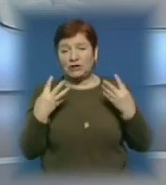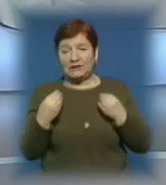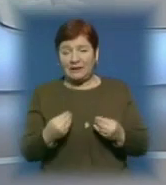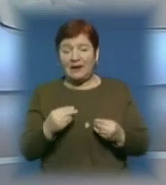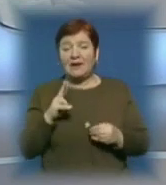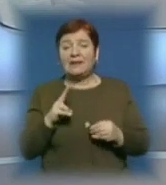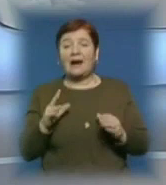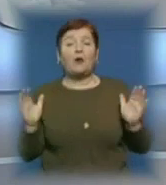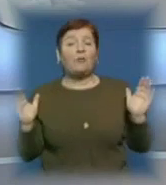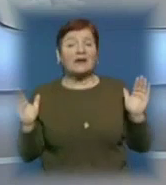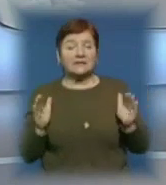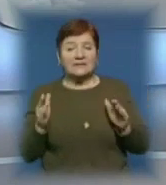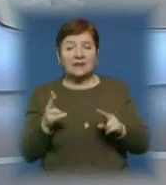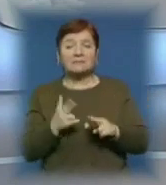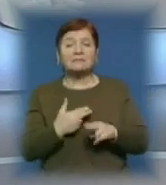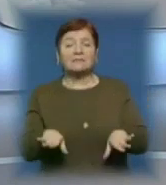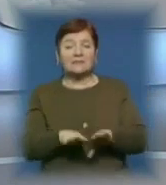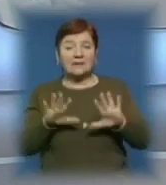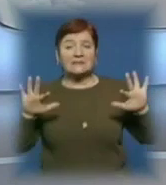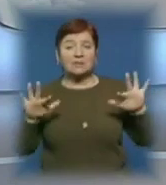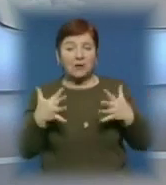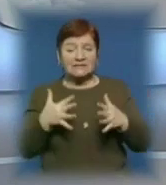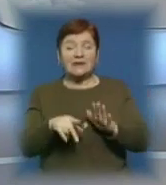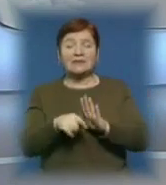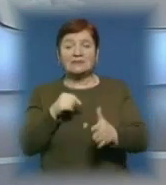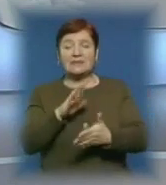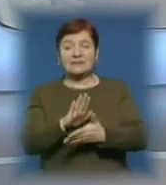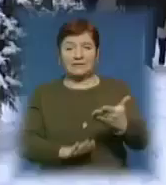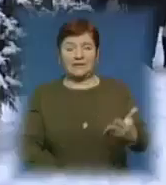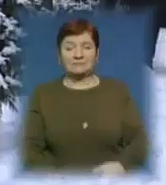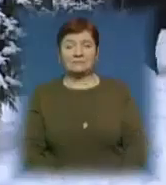як уберегтися від небезпечних ситуацій, дізнавалася Марія Рибченко.